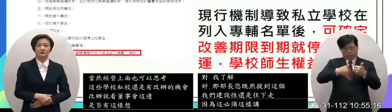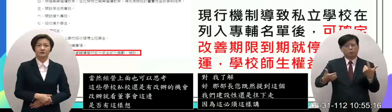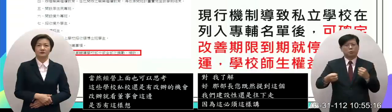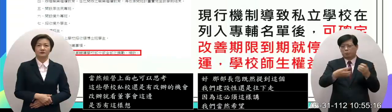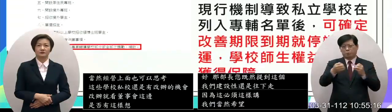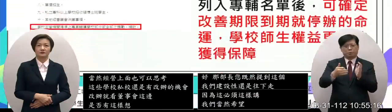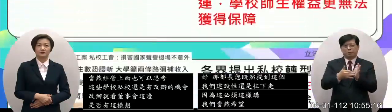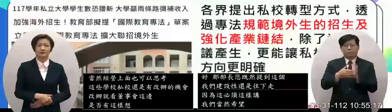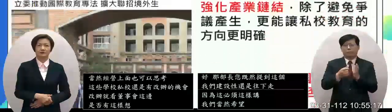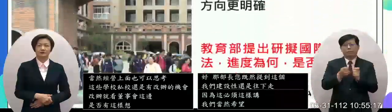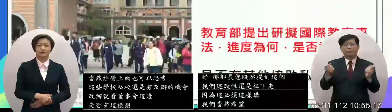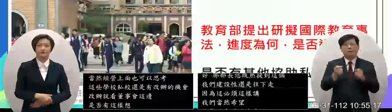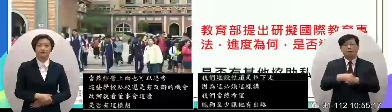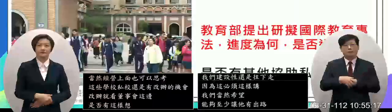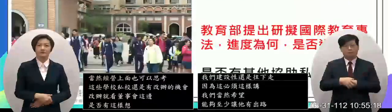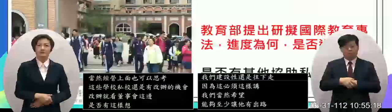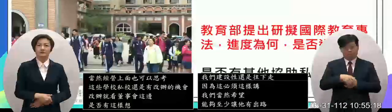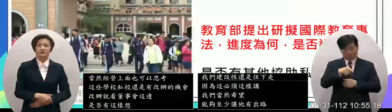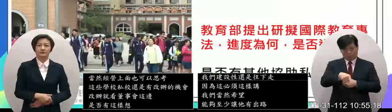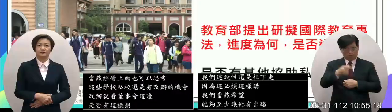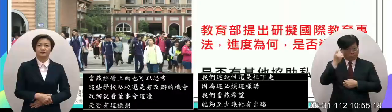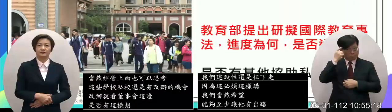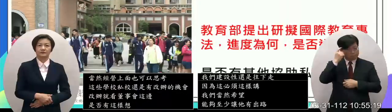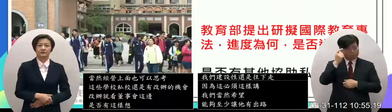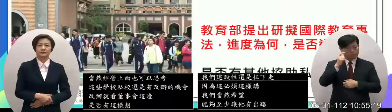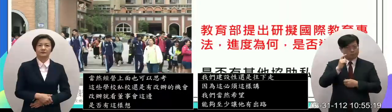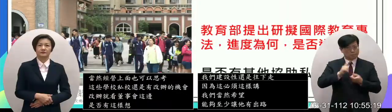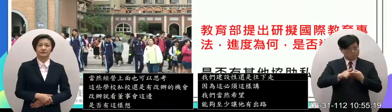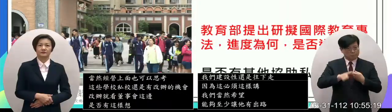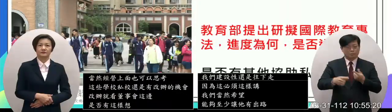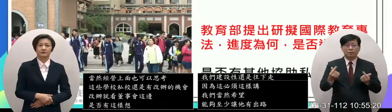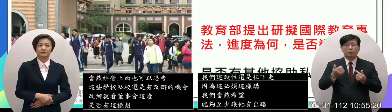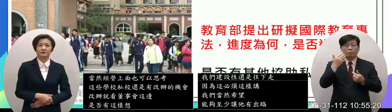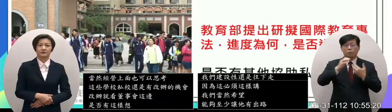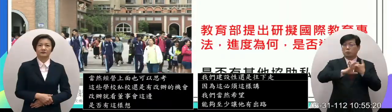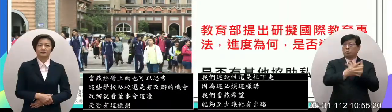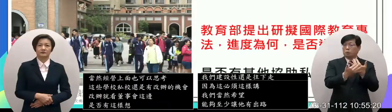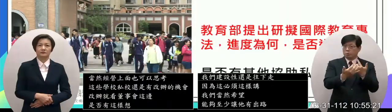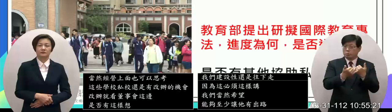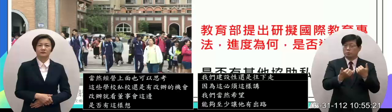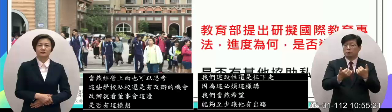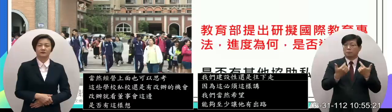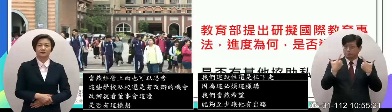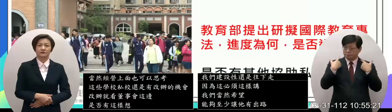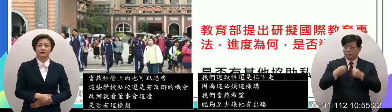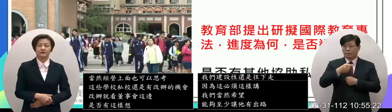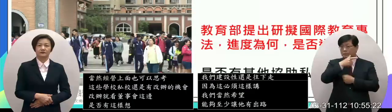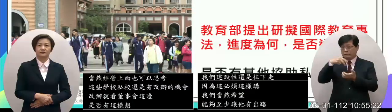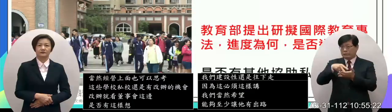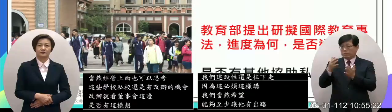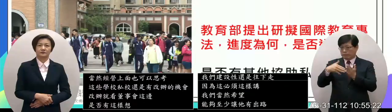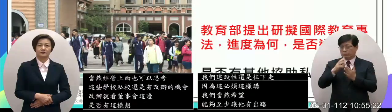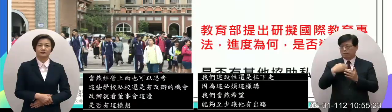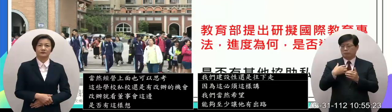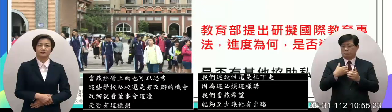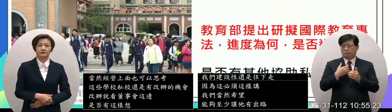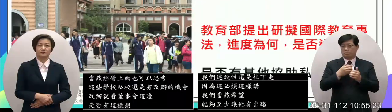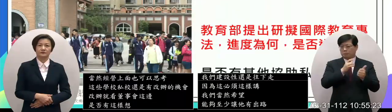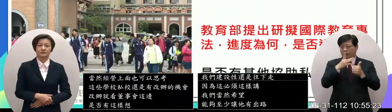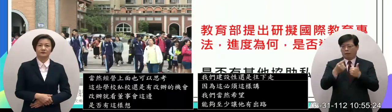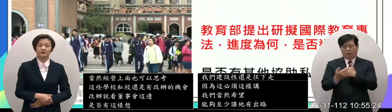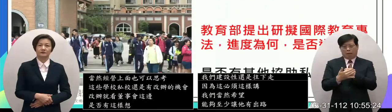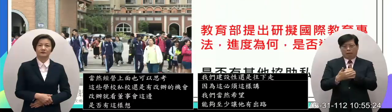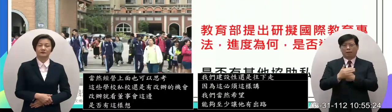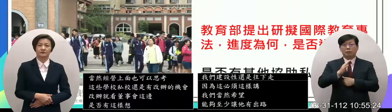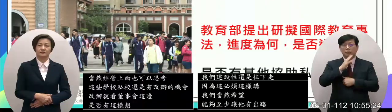很多的討論您看看這個概念就是說我們這個境外生之前因為很多思考都靠這個可是當時我們